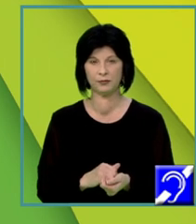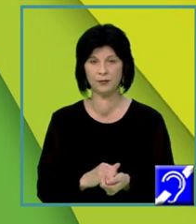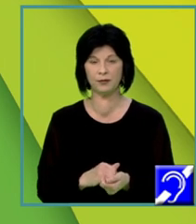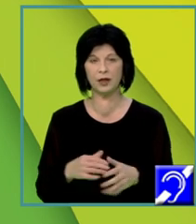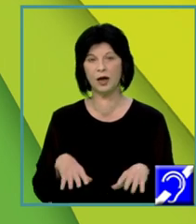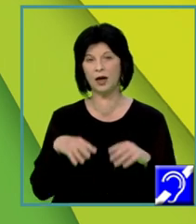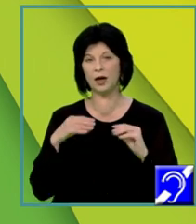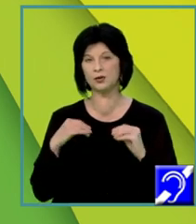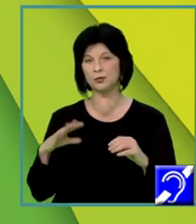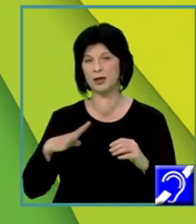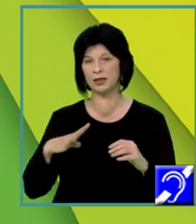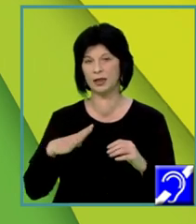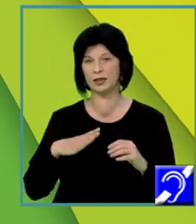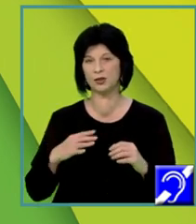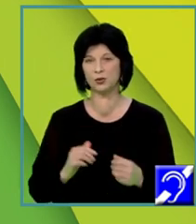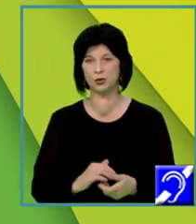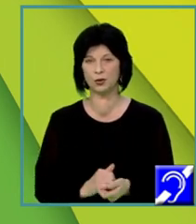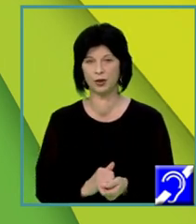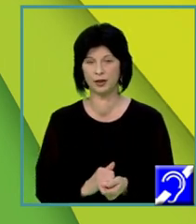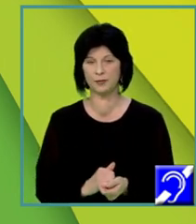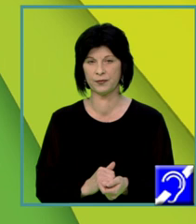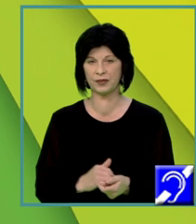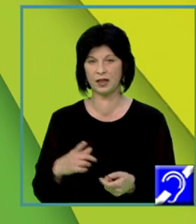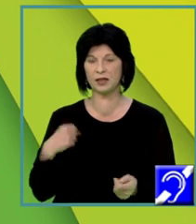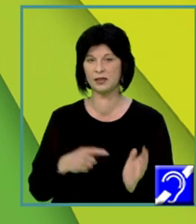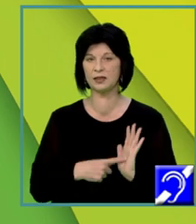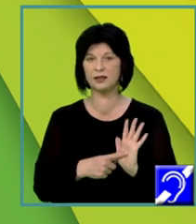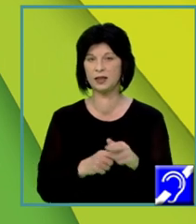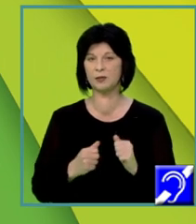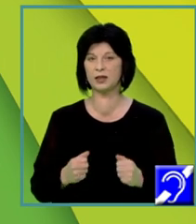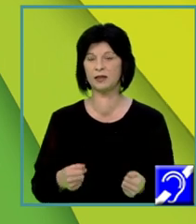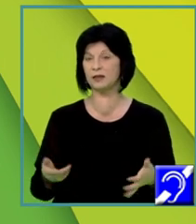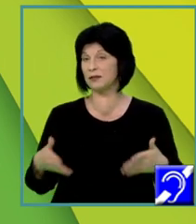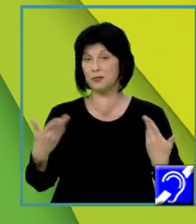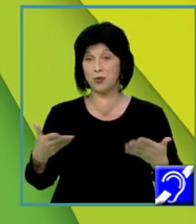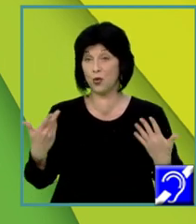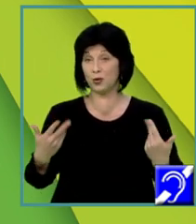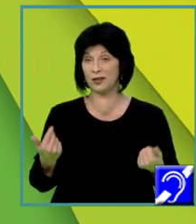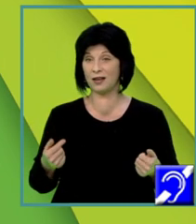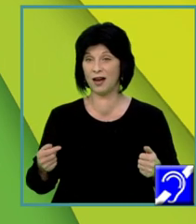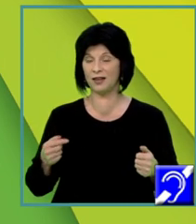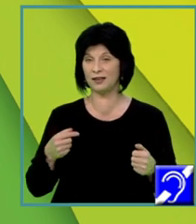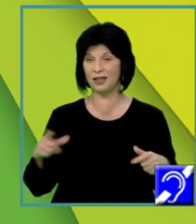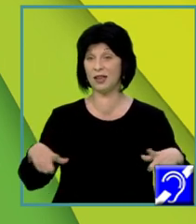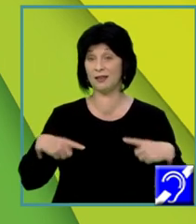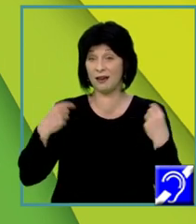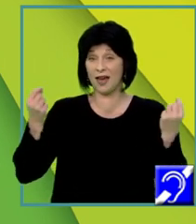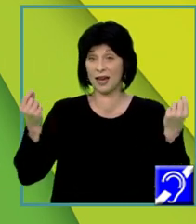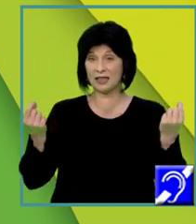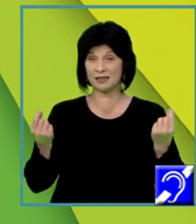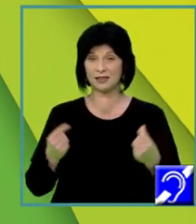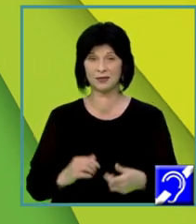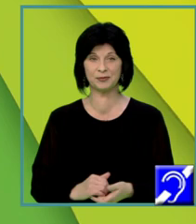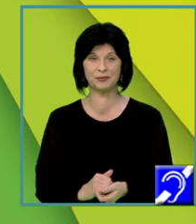Asumarea riscului, vă rog să țineți minte, este determinată de entuziasmul vârstei de cele mai multe ori. Ați văzut în